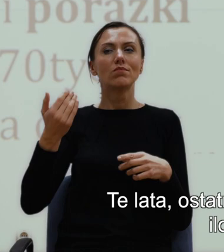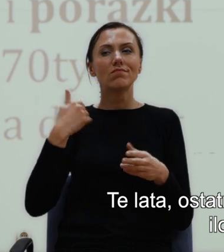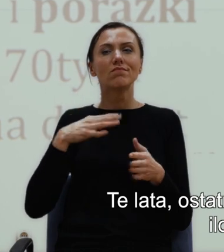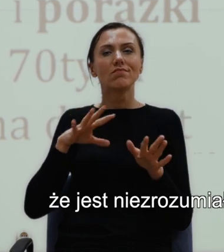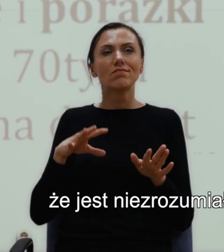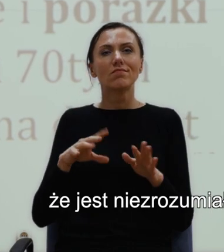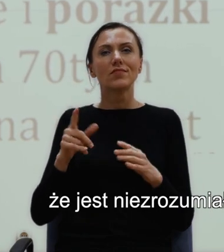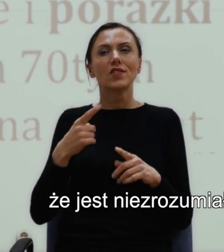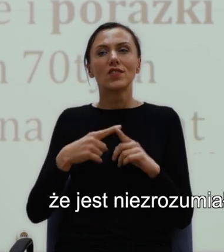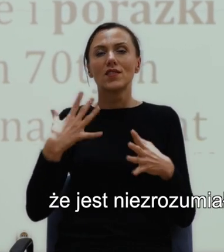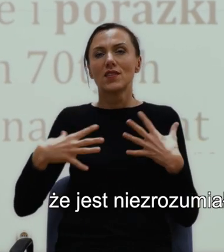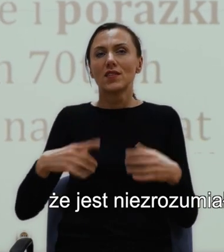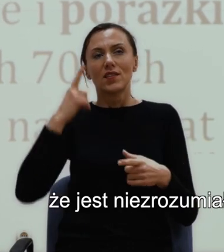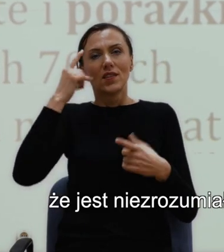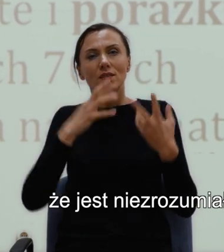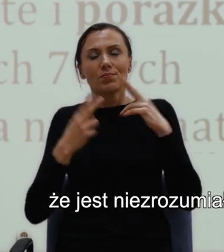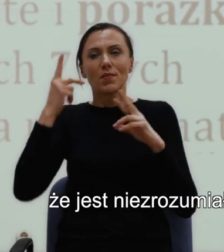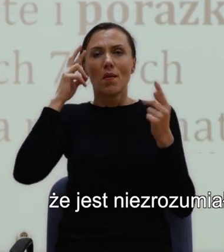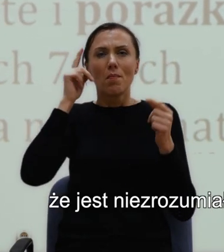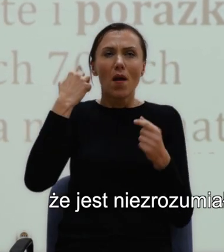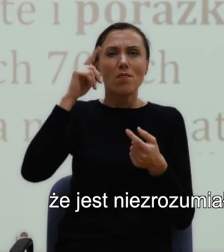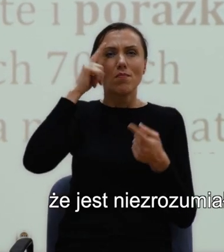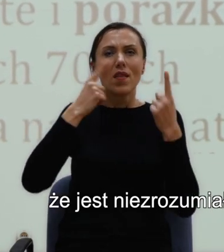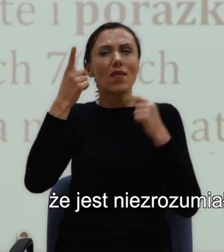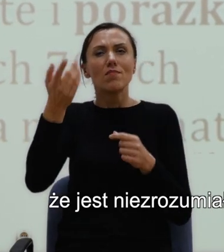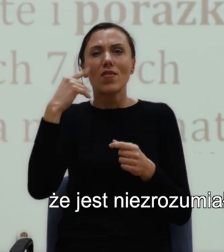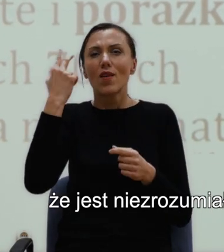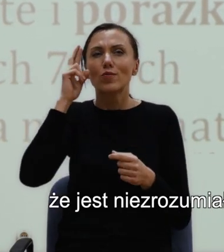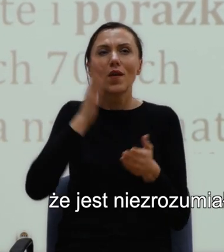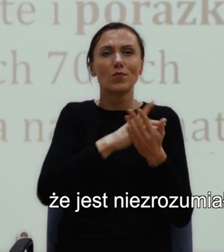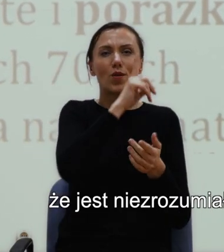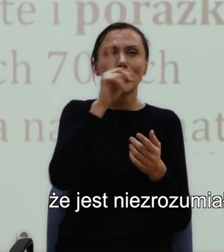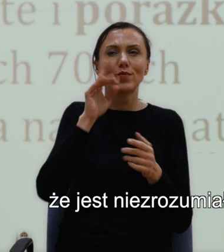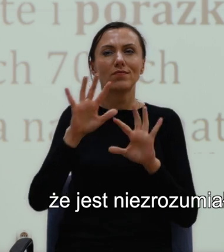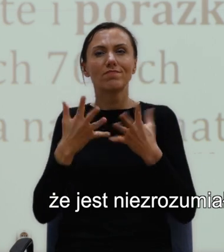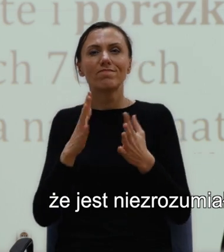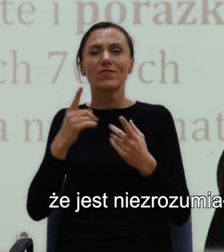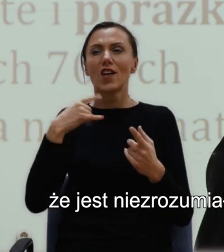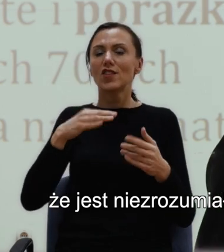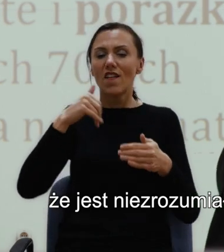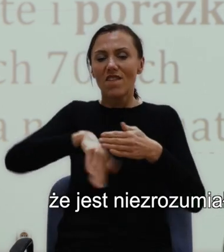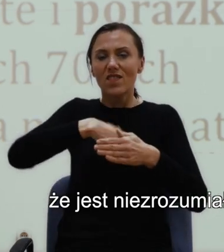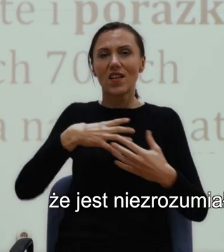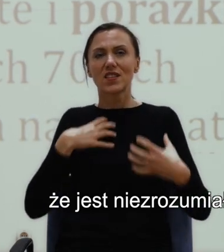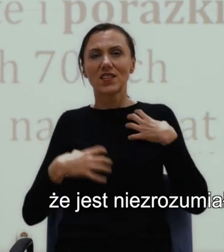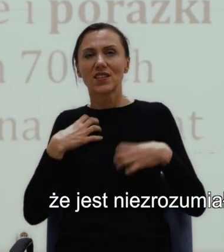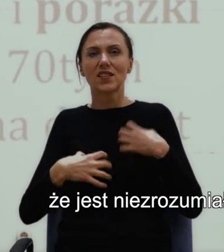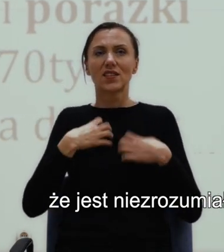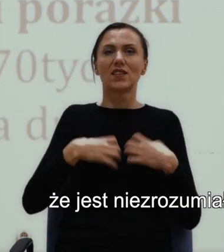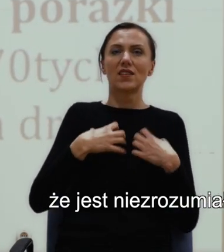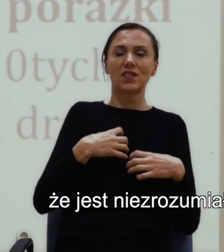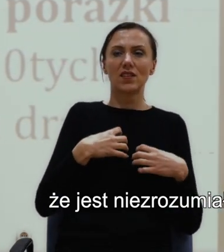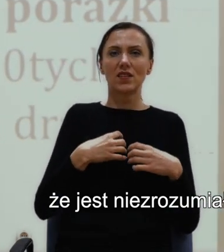związanej z tym, że jest niezrozumiały dla krytyków literackich i